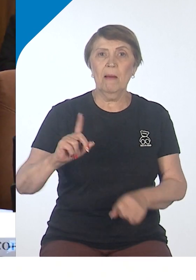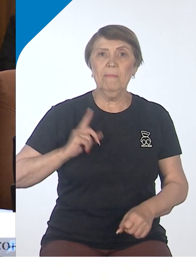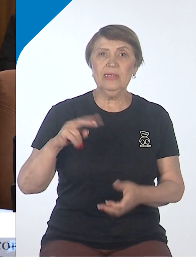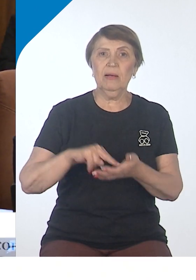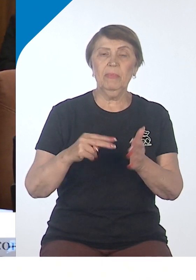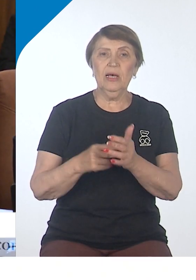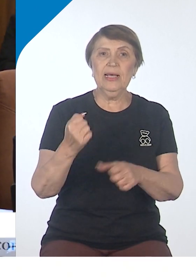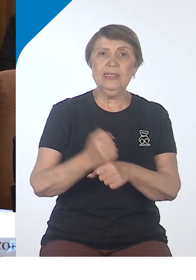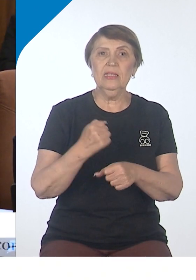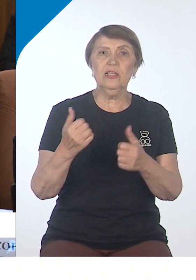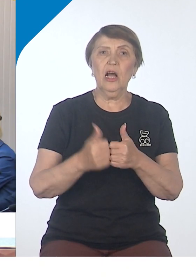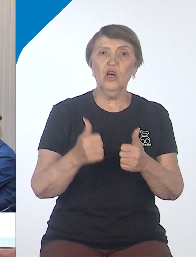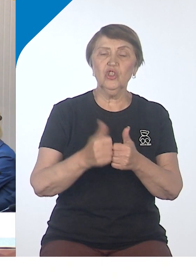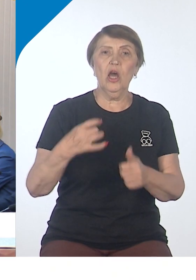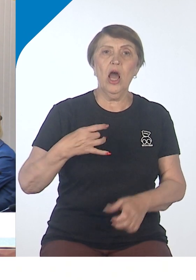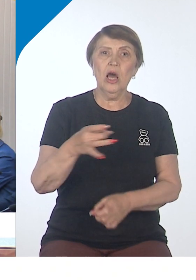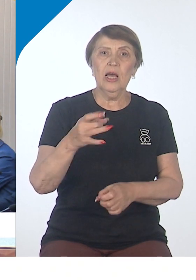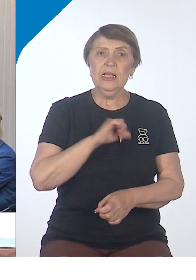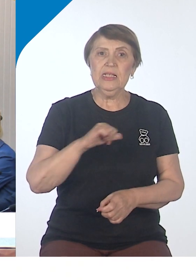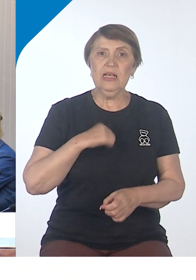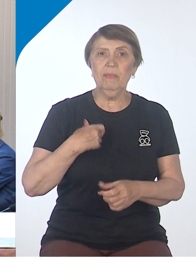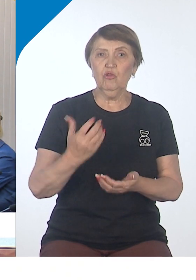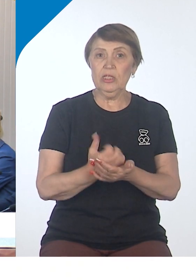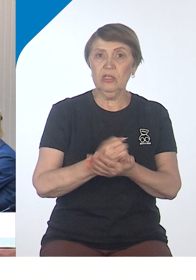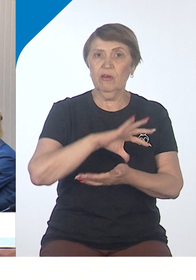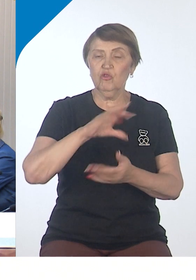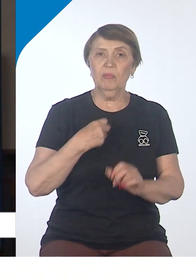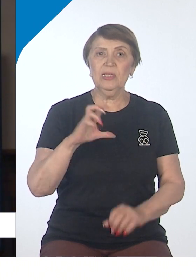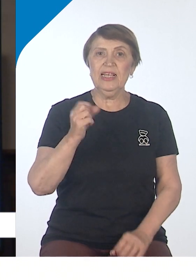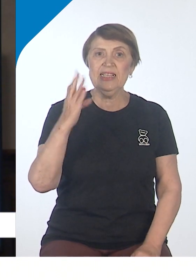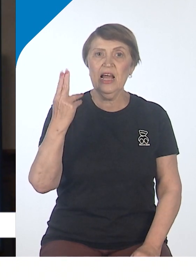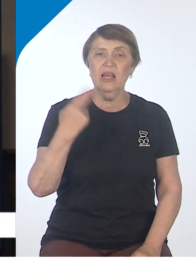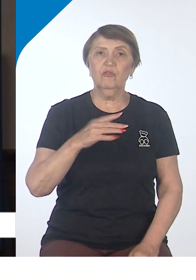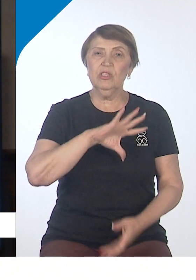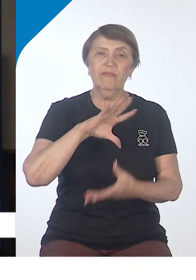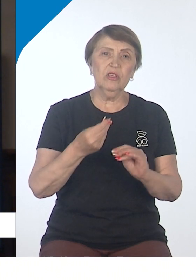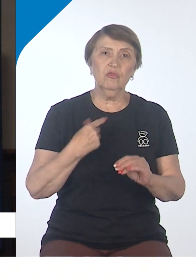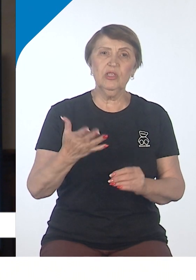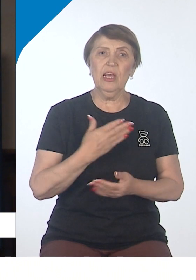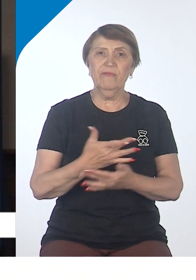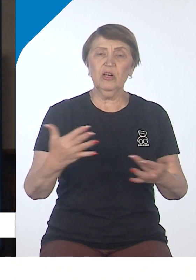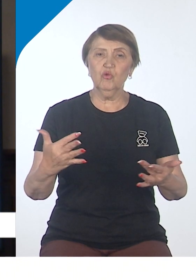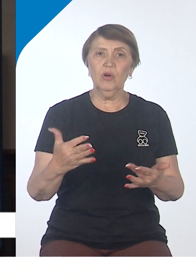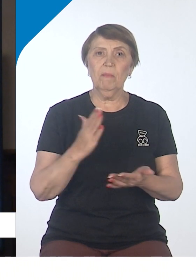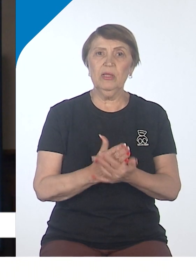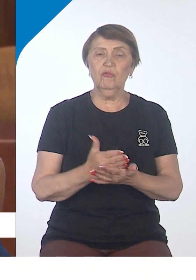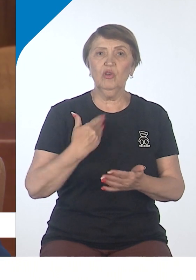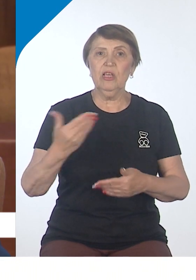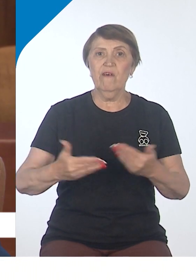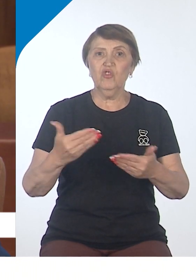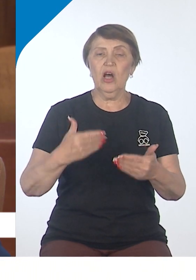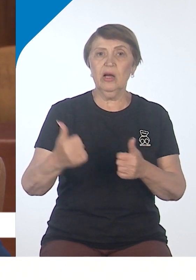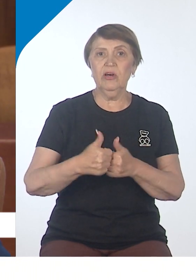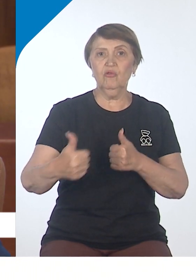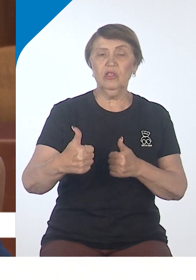сделать каждый район города самодостаточным, чтобы вся социальная инфраструктура была для его жителей в шаговой доступности. Такие